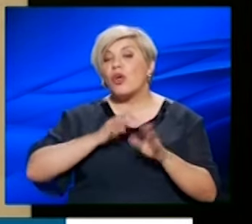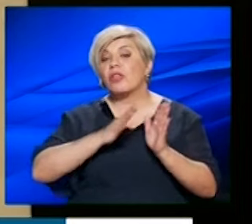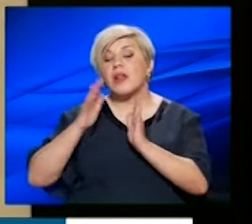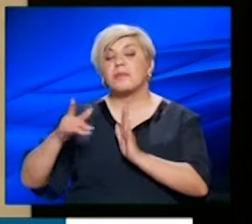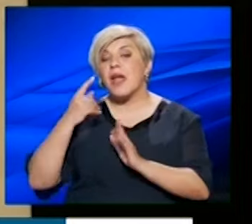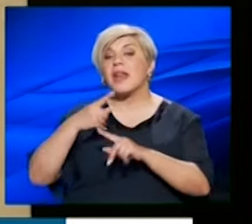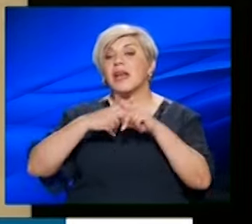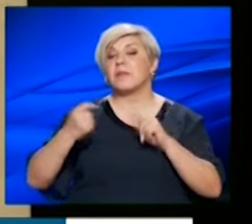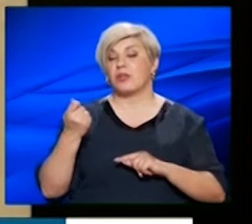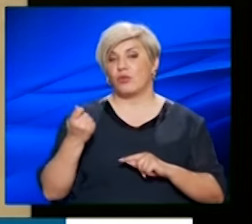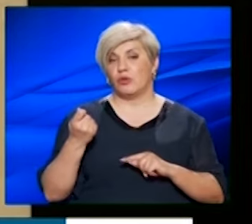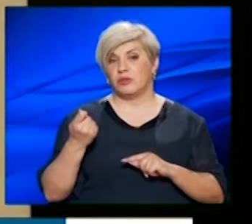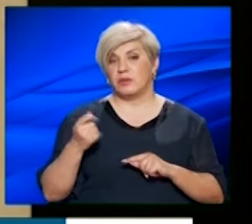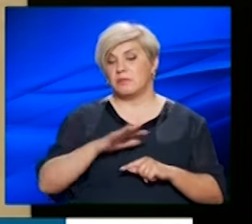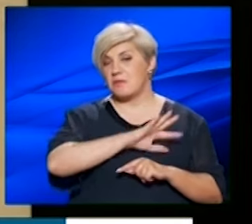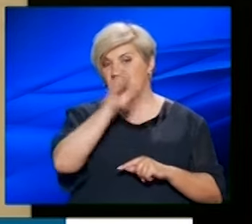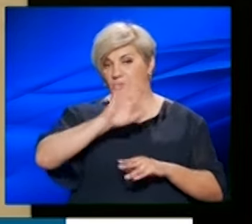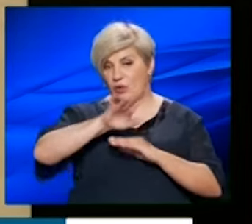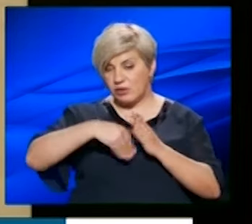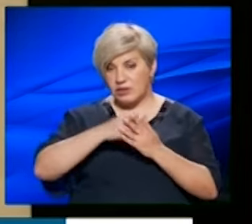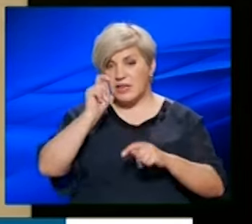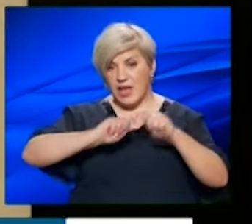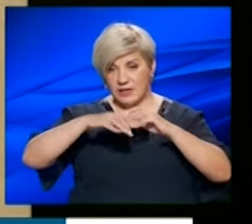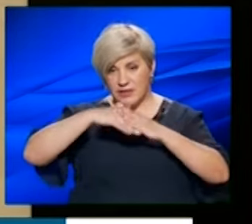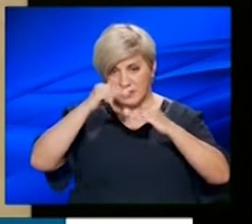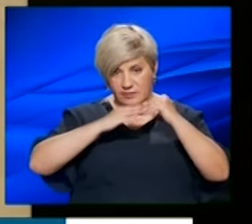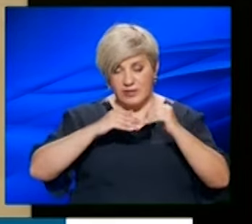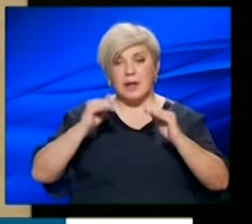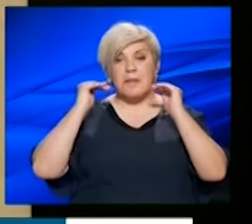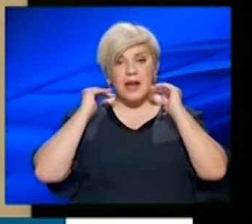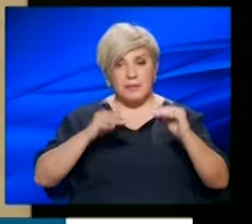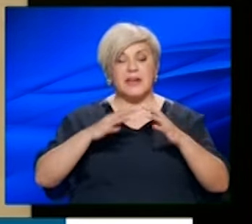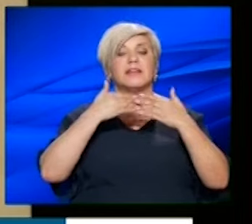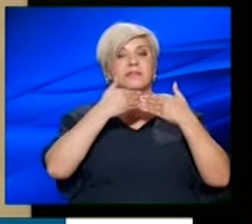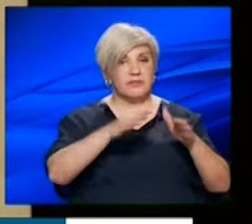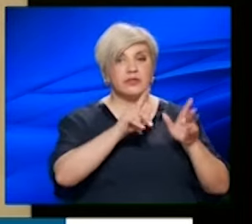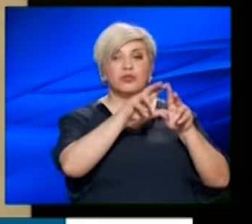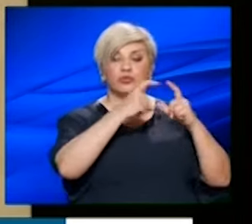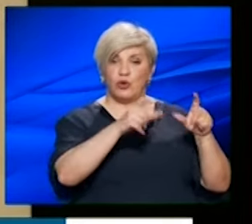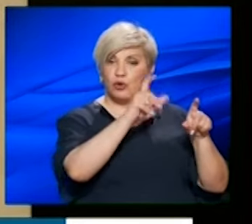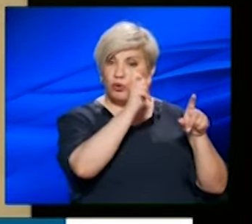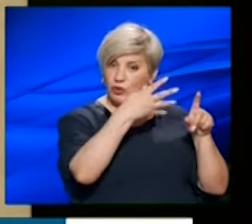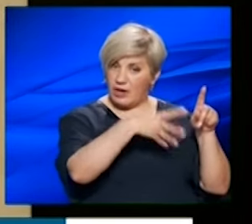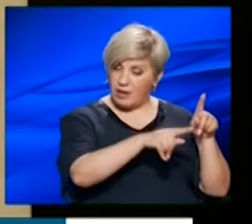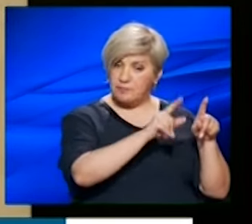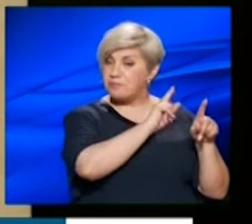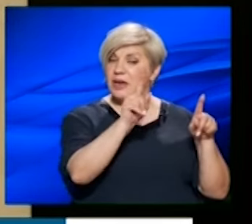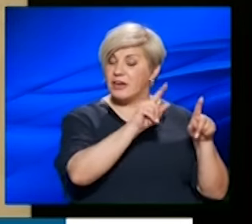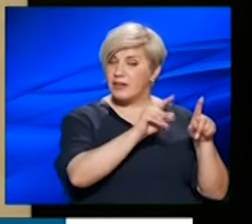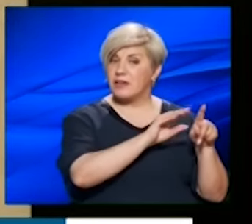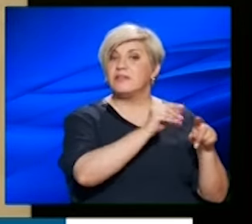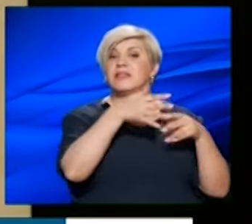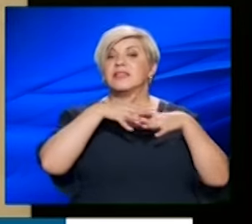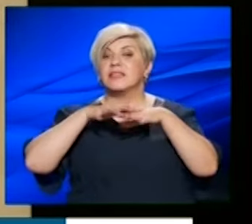ποια θα είναι αυτή η χρηματοδότηση. Και μέχρι την ολοκλήρωση της κατασκευής, να παραμείνει σε λειτουργία το σχολείο, να μην δρομολογηθεί